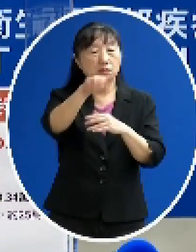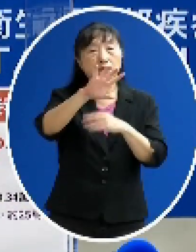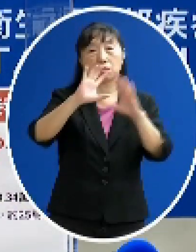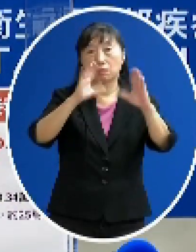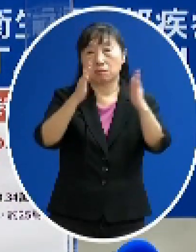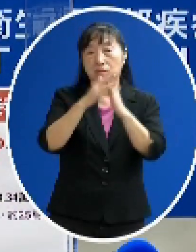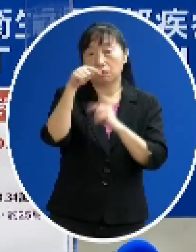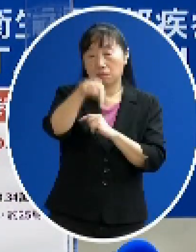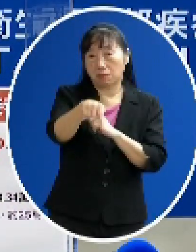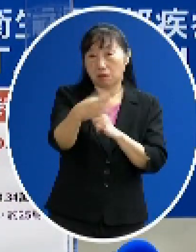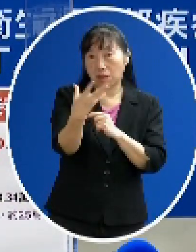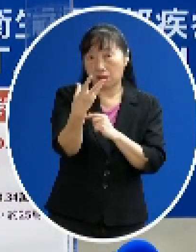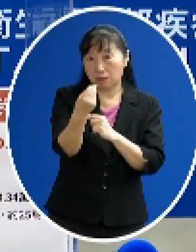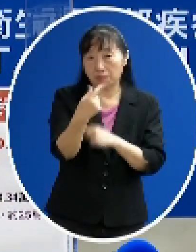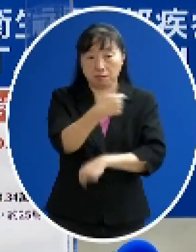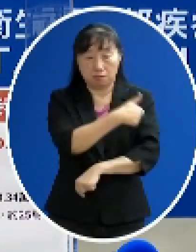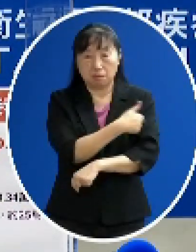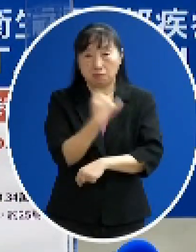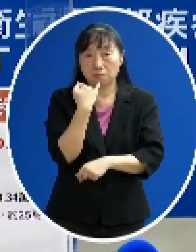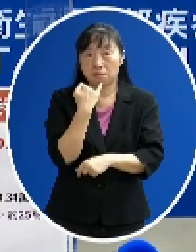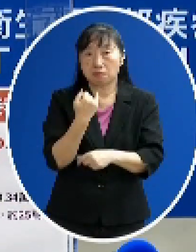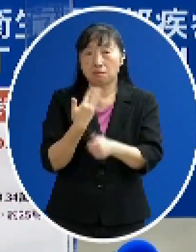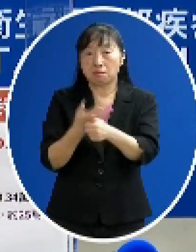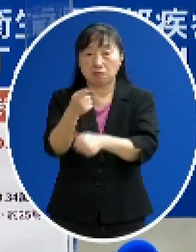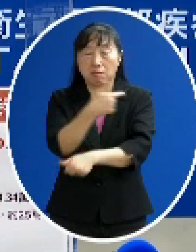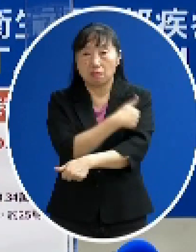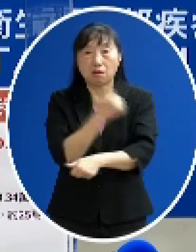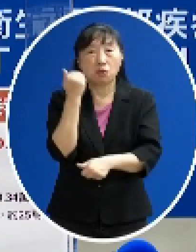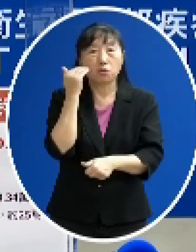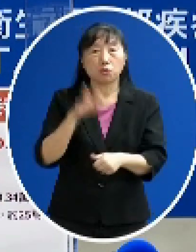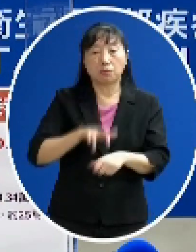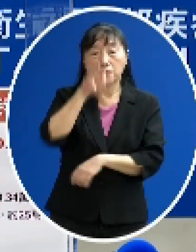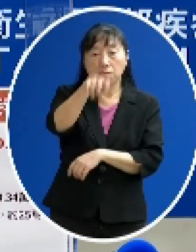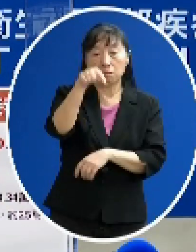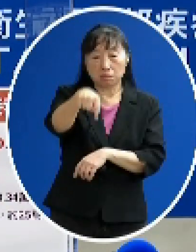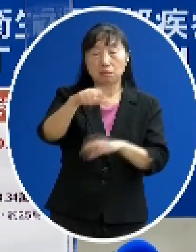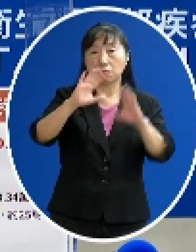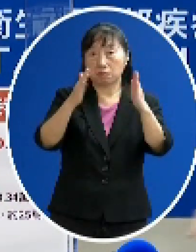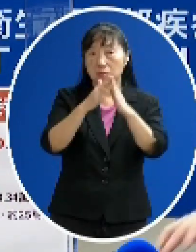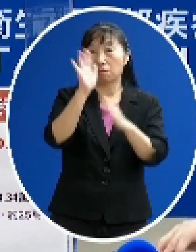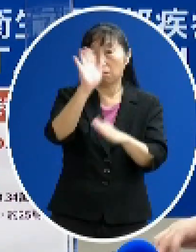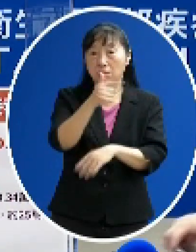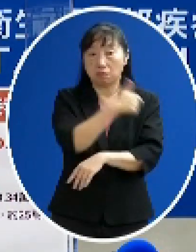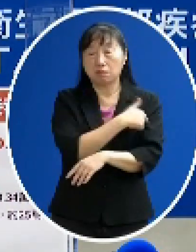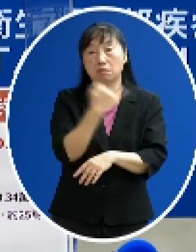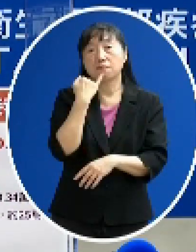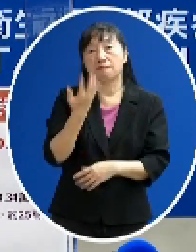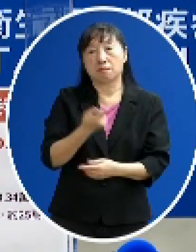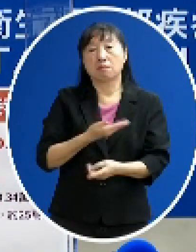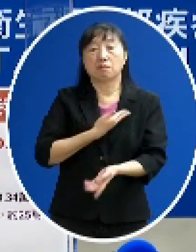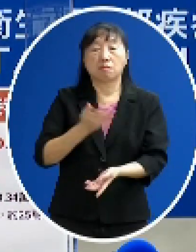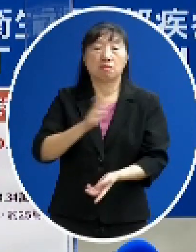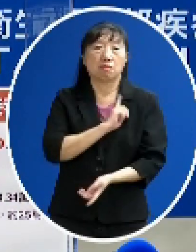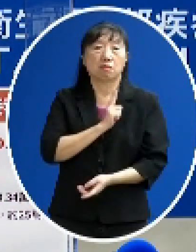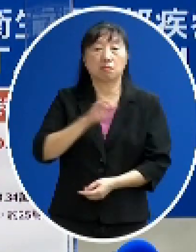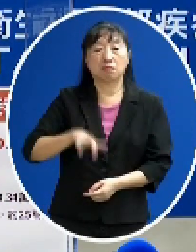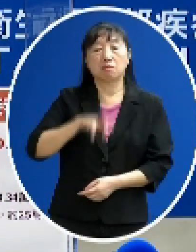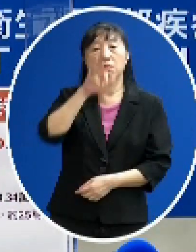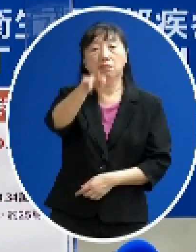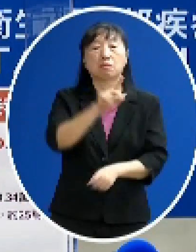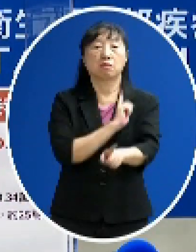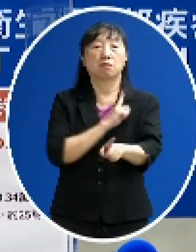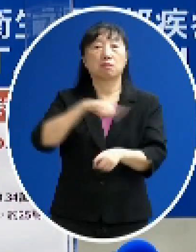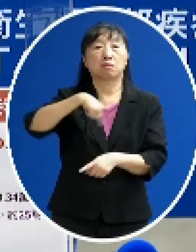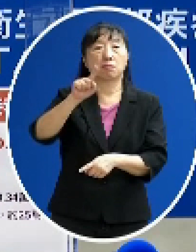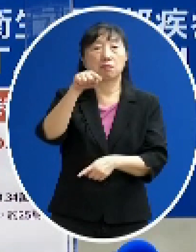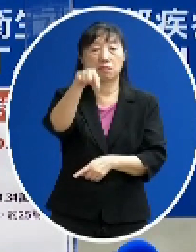當然我們會來讓他可以來施打疫苗 但如果可以打的地方那就為了他一致性 兩劑的一致性等等的